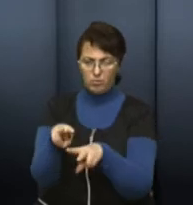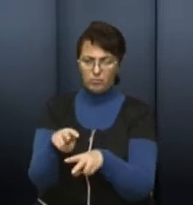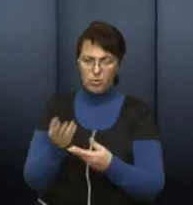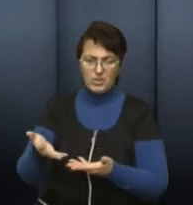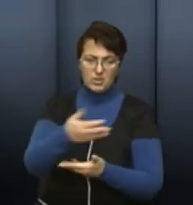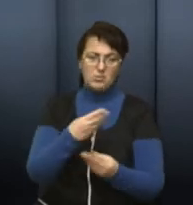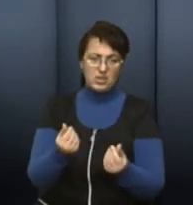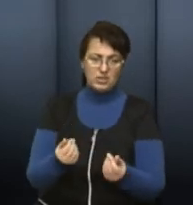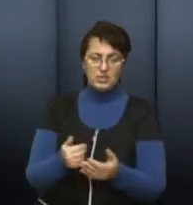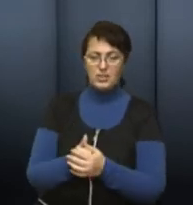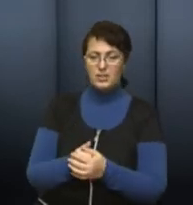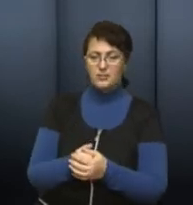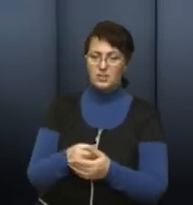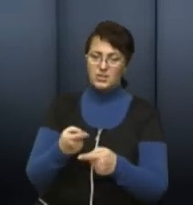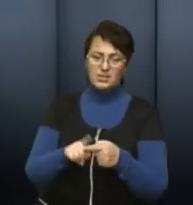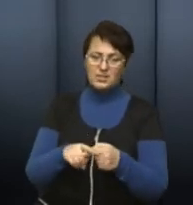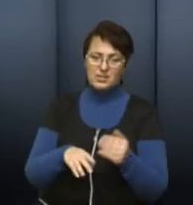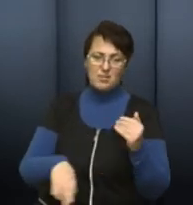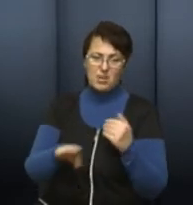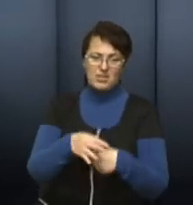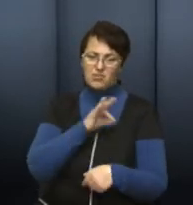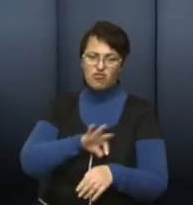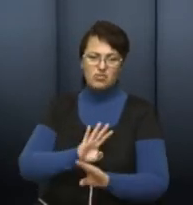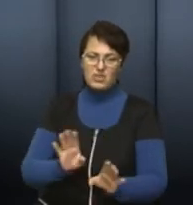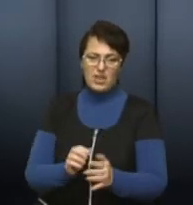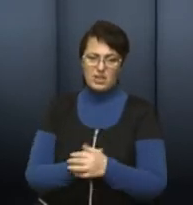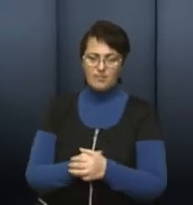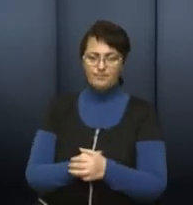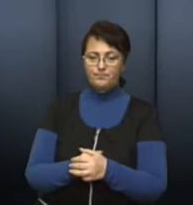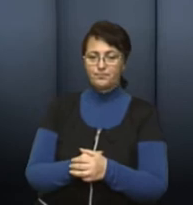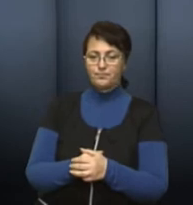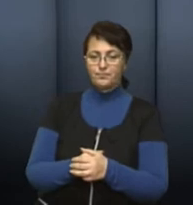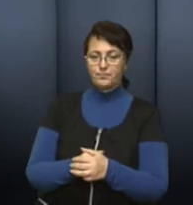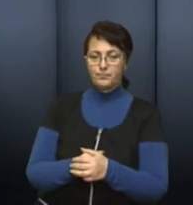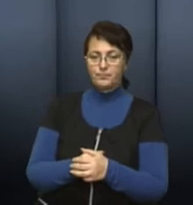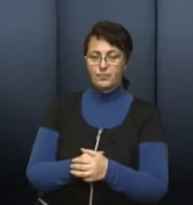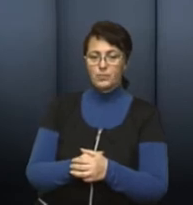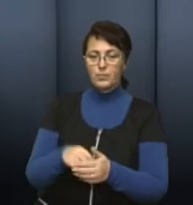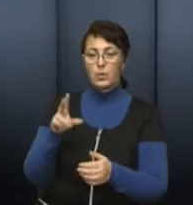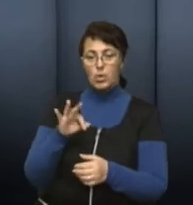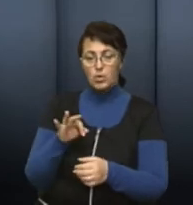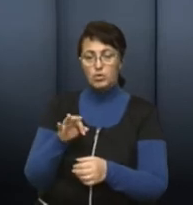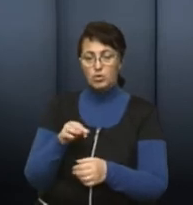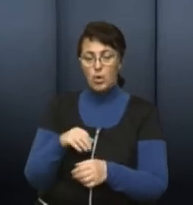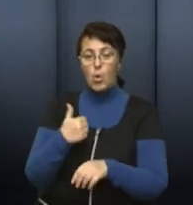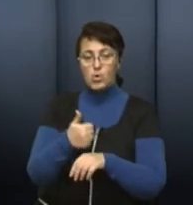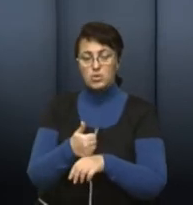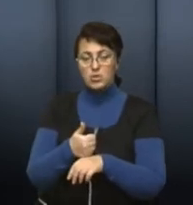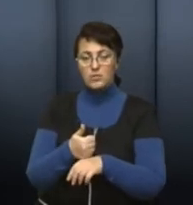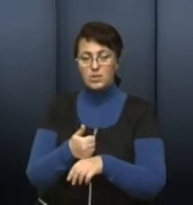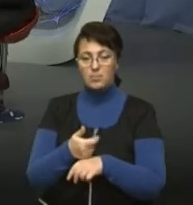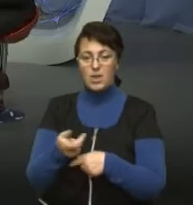оператора, насправді, ці майданчики не є дуже прибутковими. Але знаєте, що основним оператором є «Львівавтодор», це комунальне